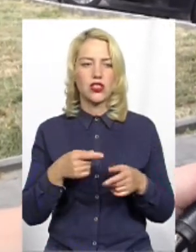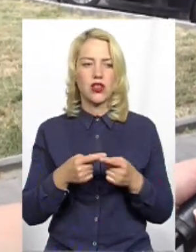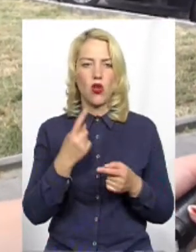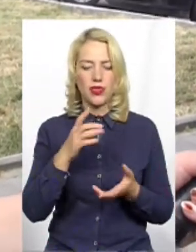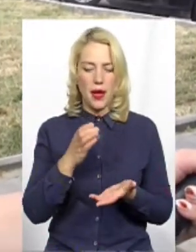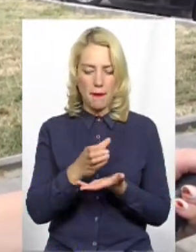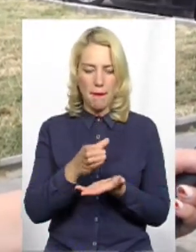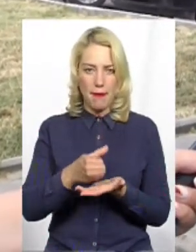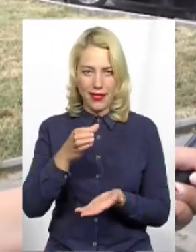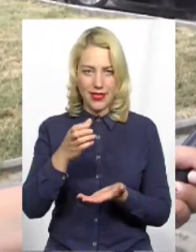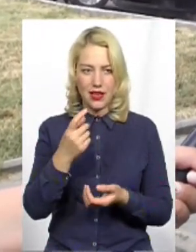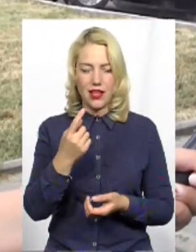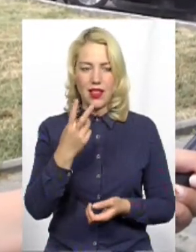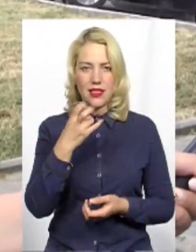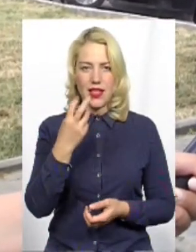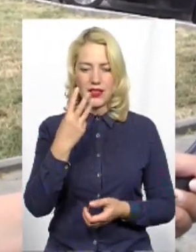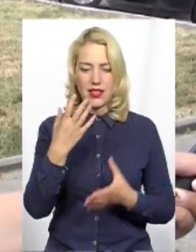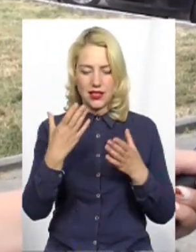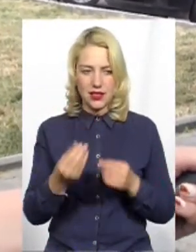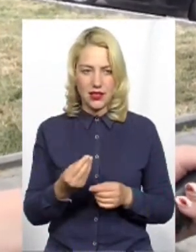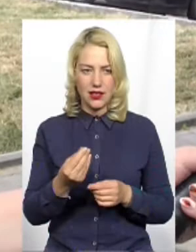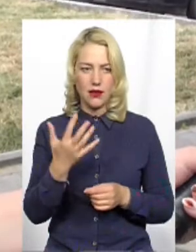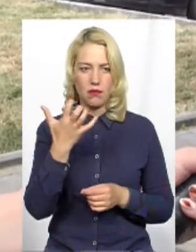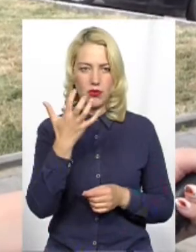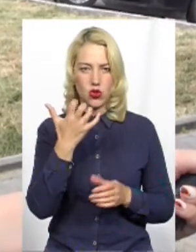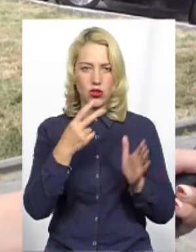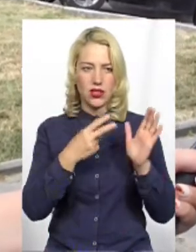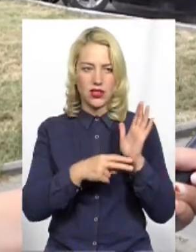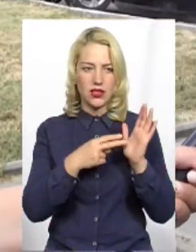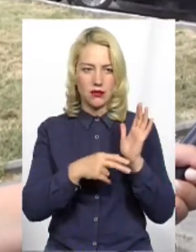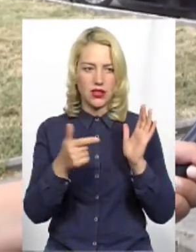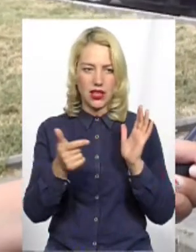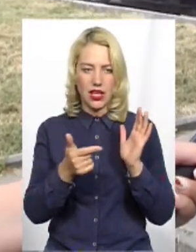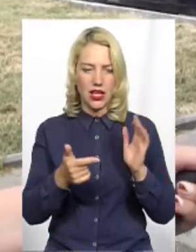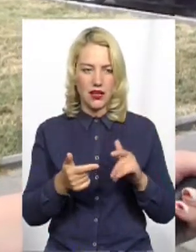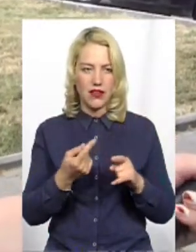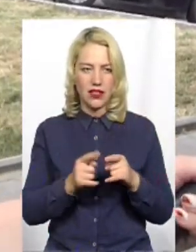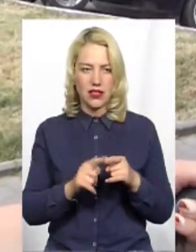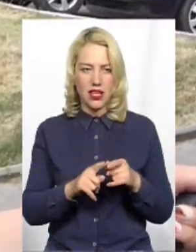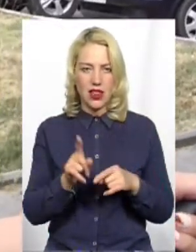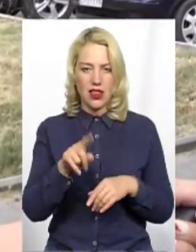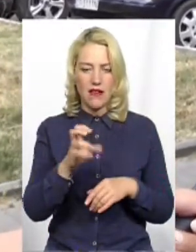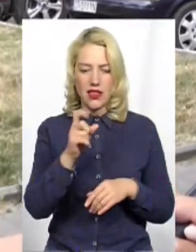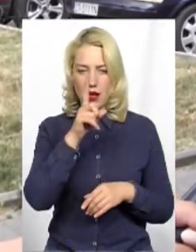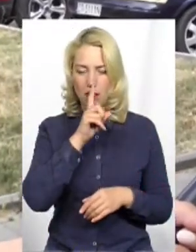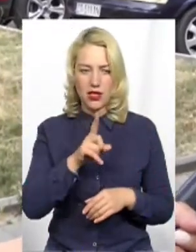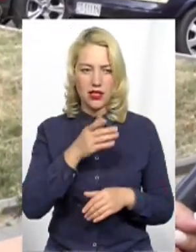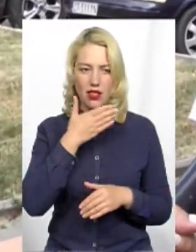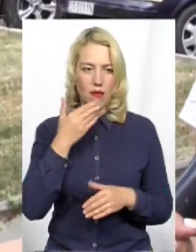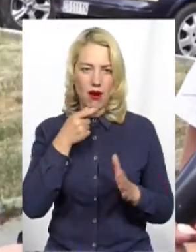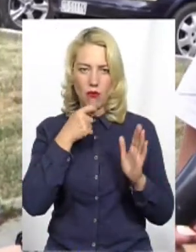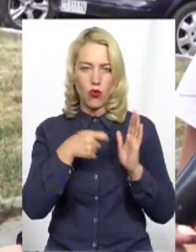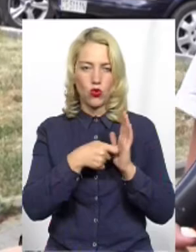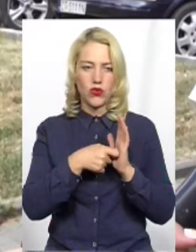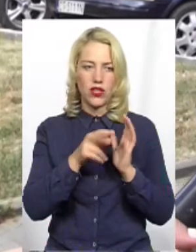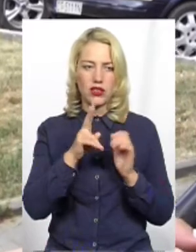на три дні, як вона була маленька – 570 гривень Це навіть на місяць немає як прогодувати